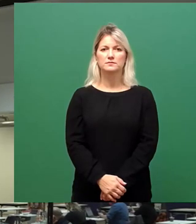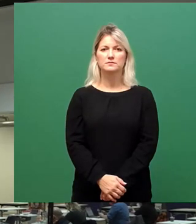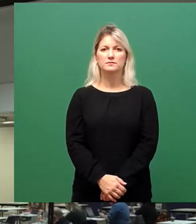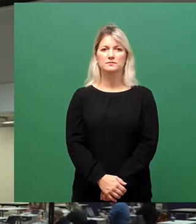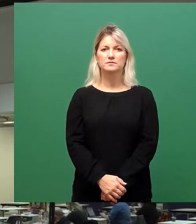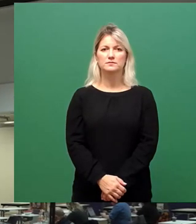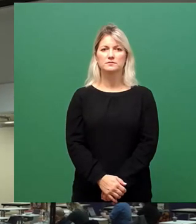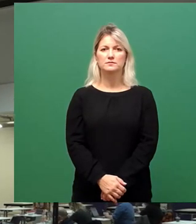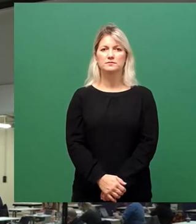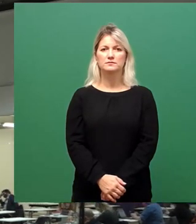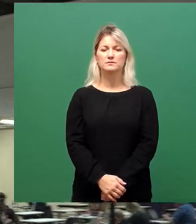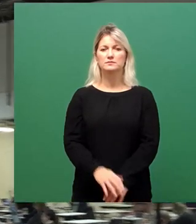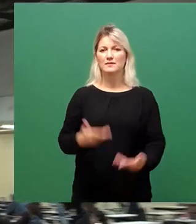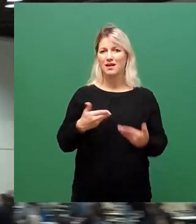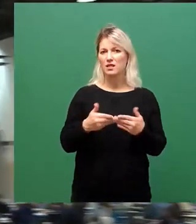Stimmenthaltung?